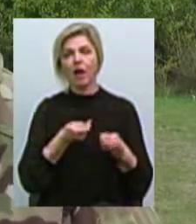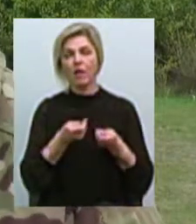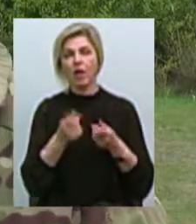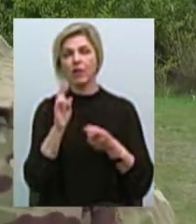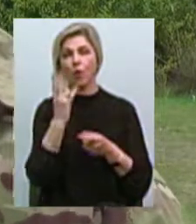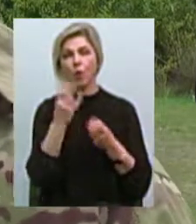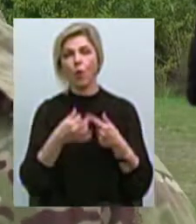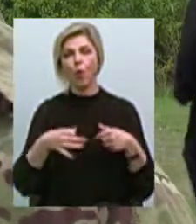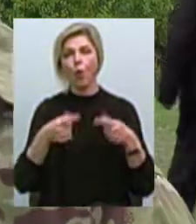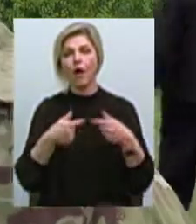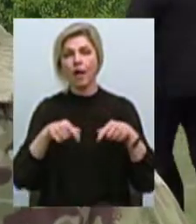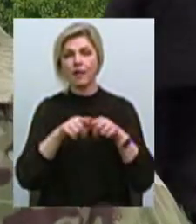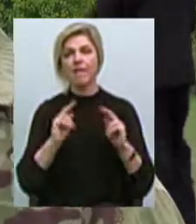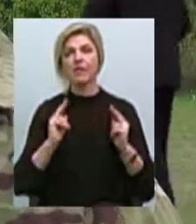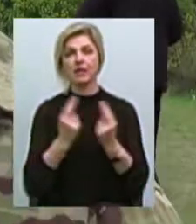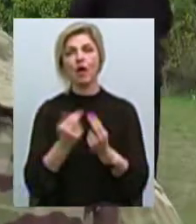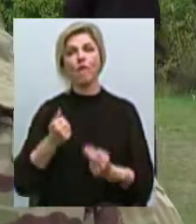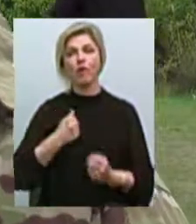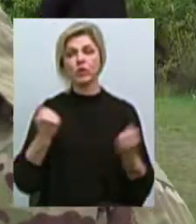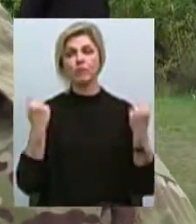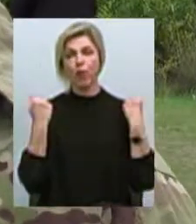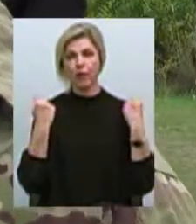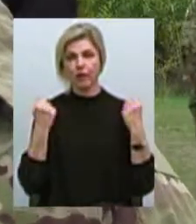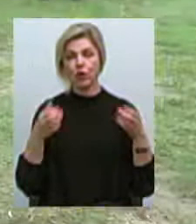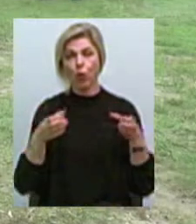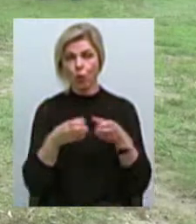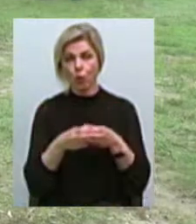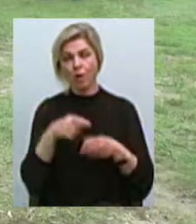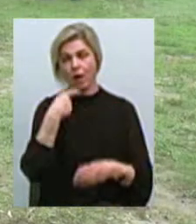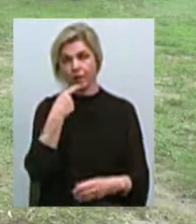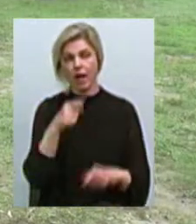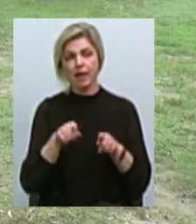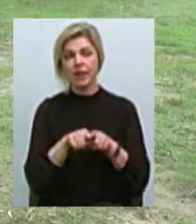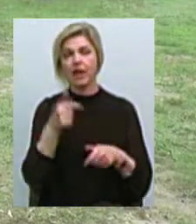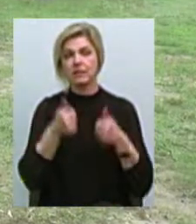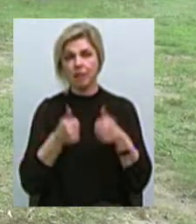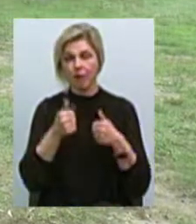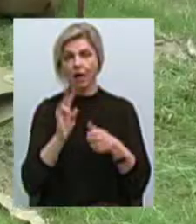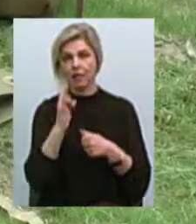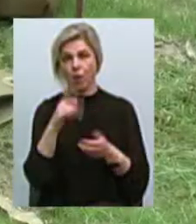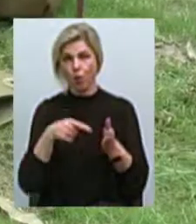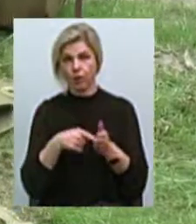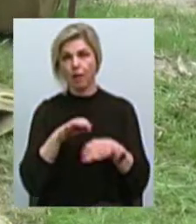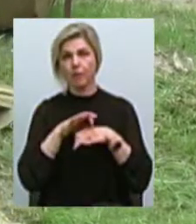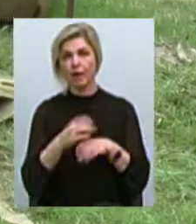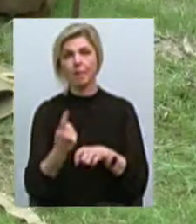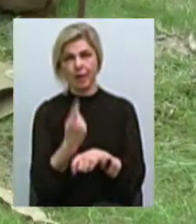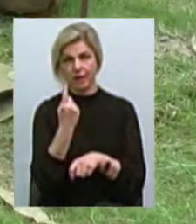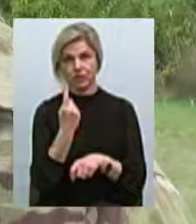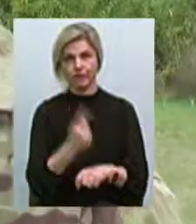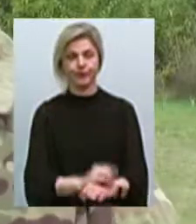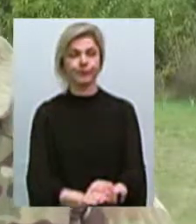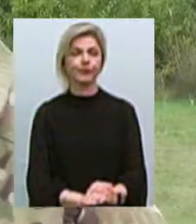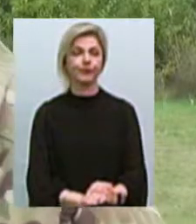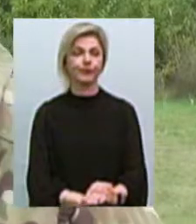організації Федерації військово-спортивного хортингу «Вимпал» Сергій Учень каже, такі змагання у Миколаїві відбуваються вперше. Дівіться, є